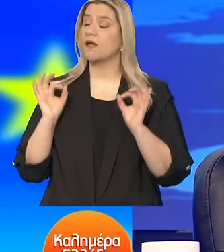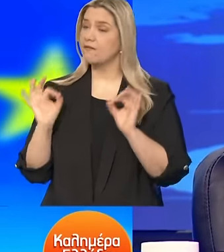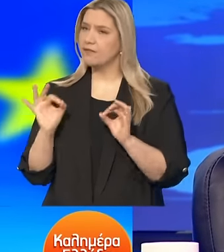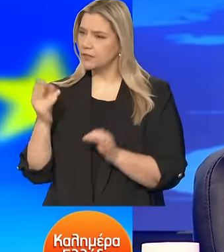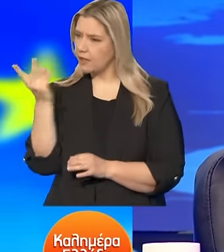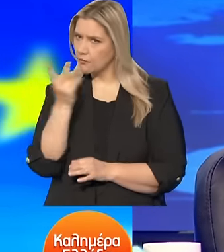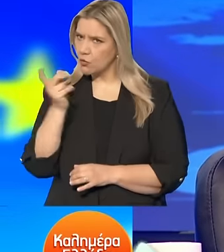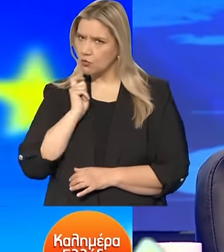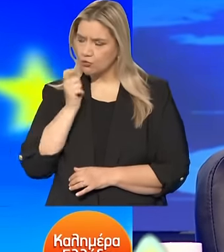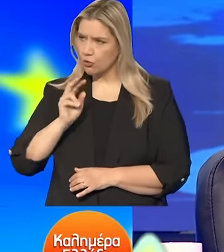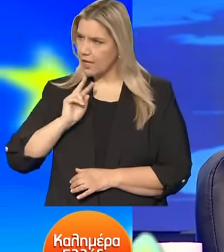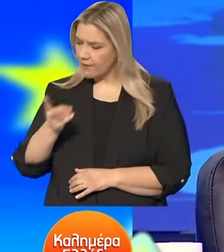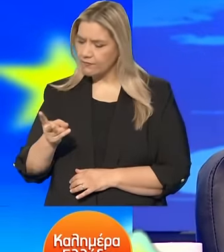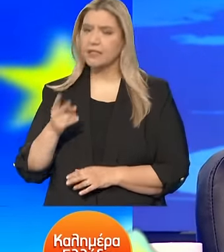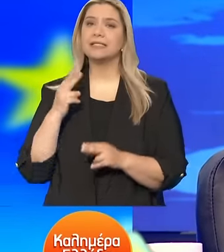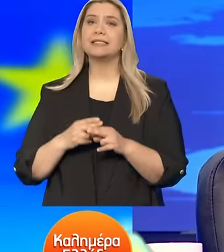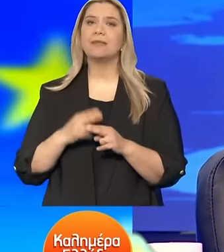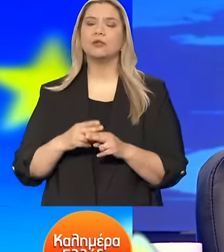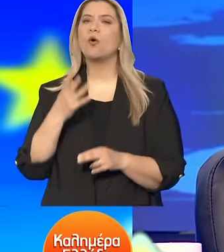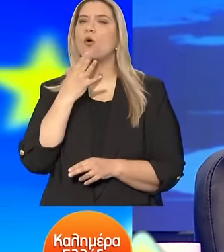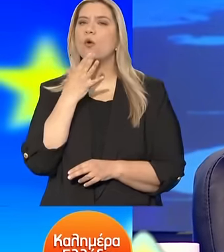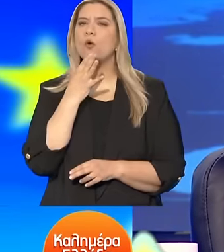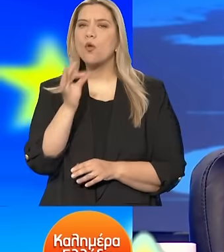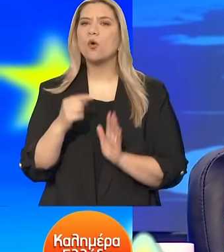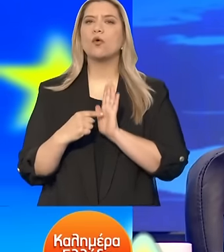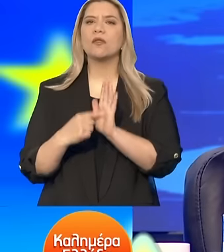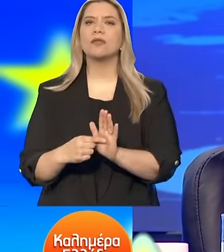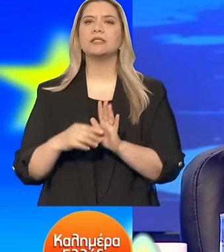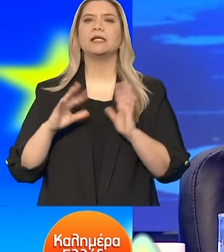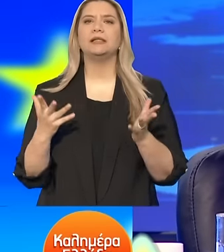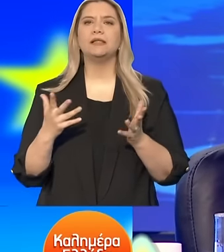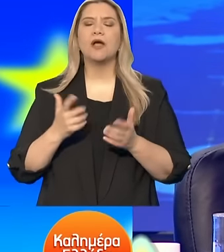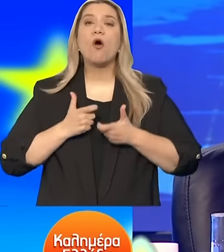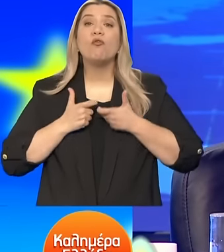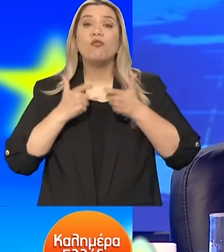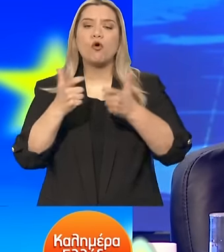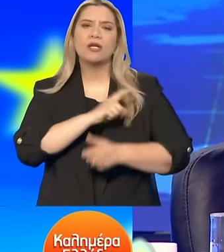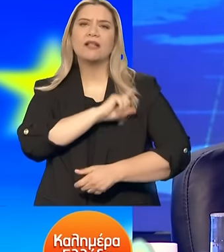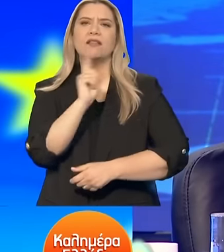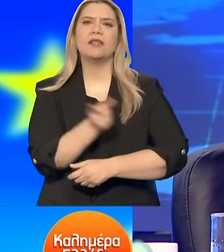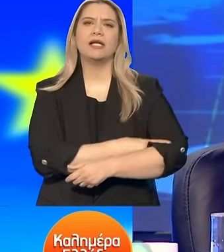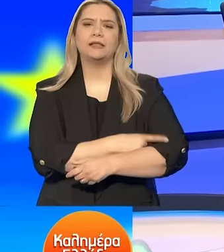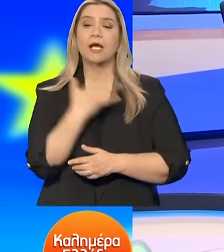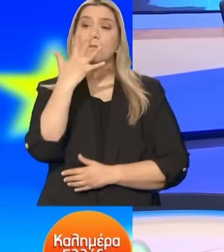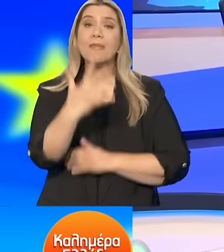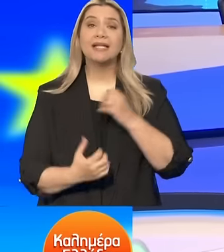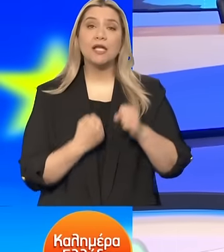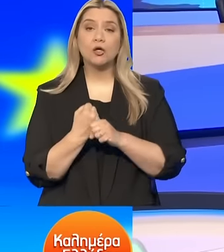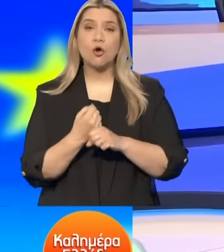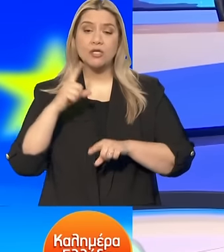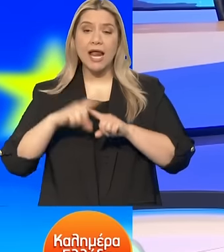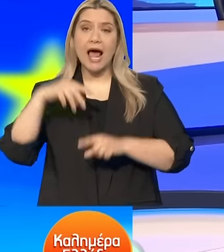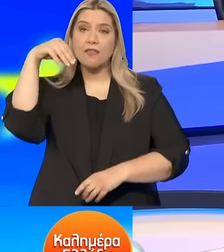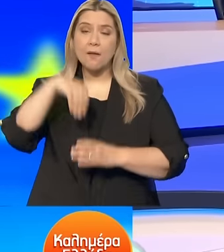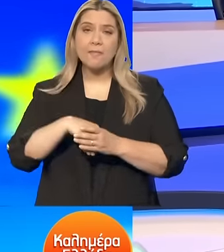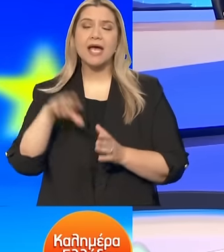Αναστοσοπούλου. Γιατί θα καθορίσουν το πόσο δυνατή θα είναι η φωνή μας στην Ευρώπη τα επόμενα πέντε χρόνια. Ψηφίζουμε